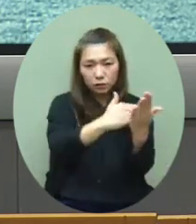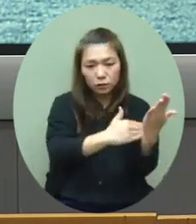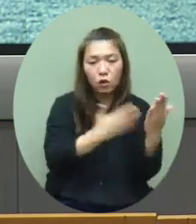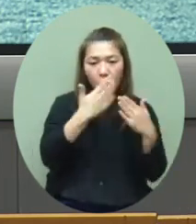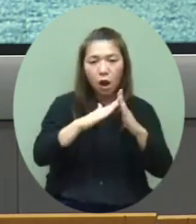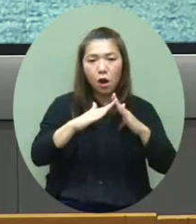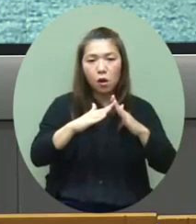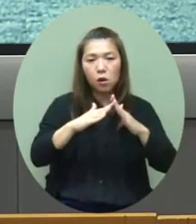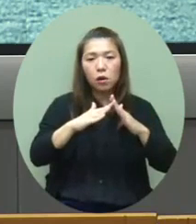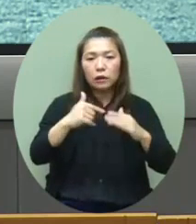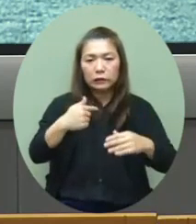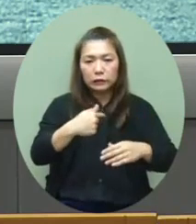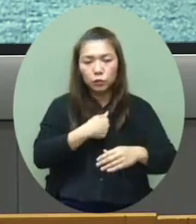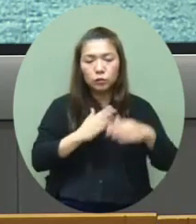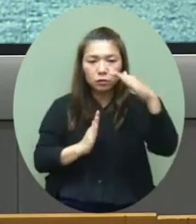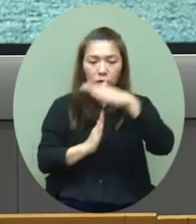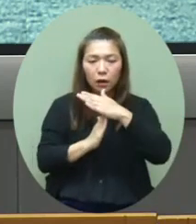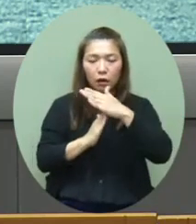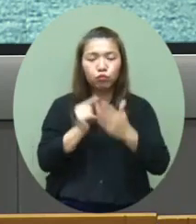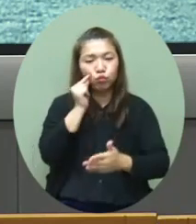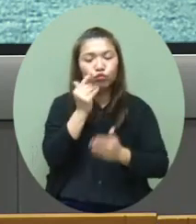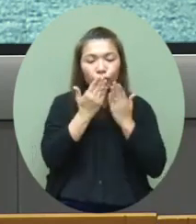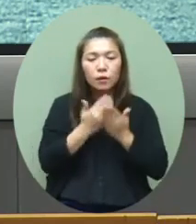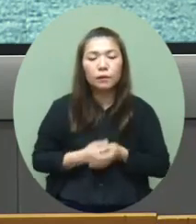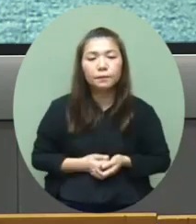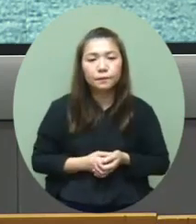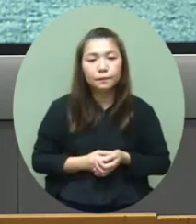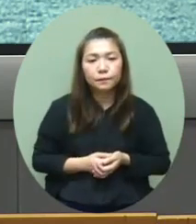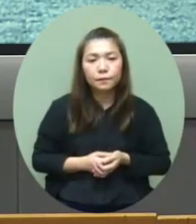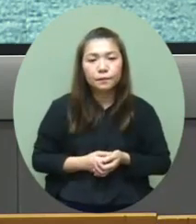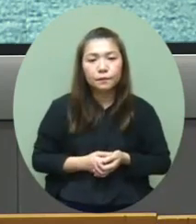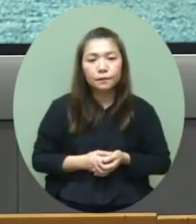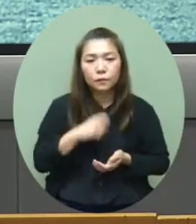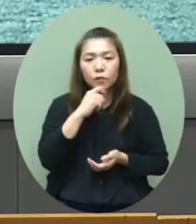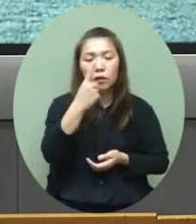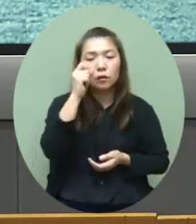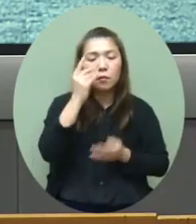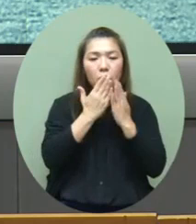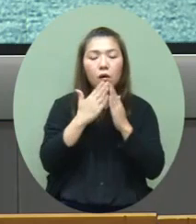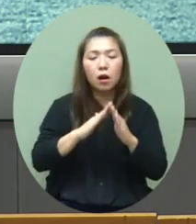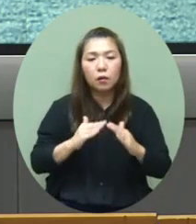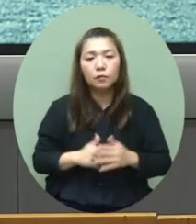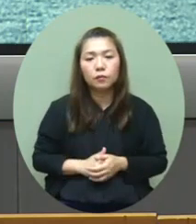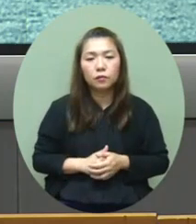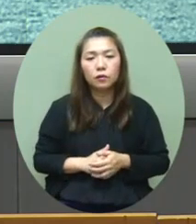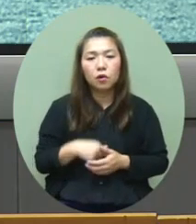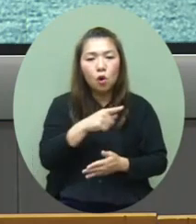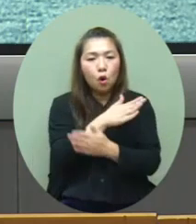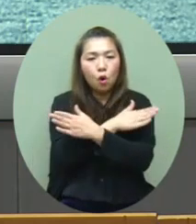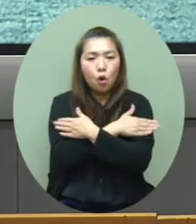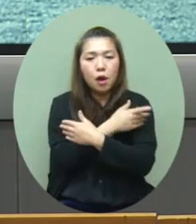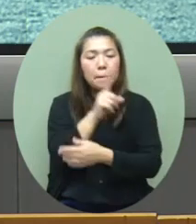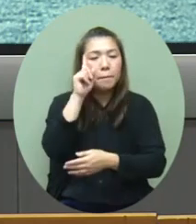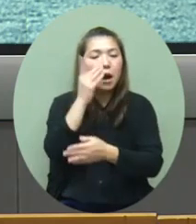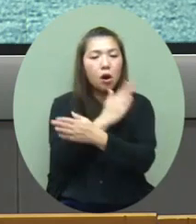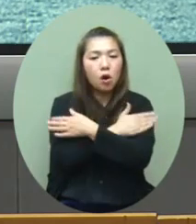校是需要有些班级是需要停课的有一间是特殊学校那间外班是名